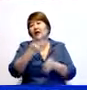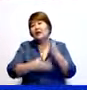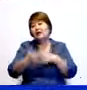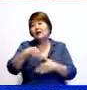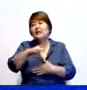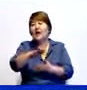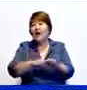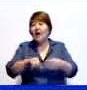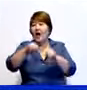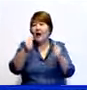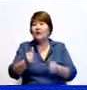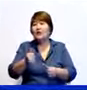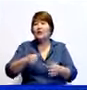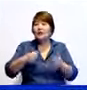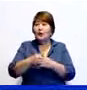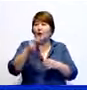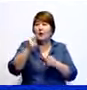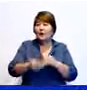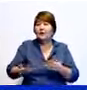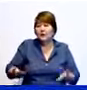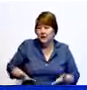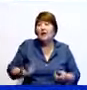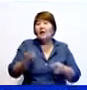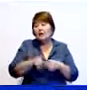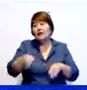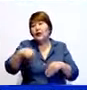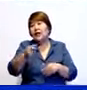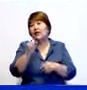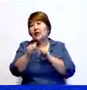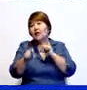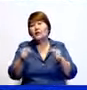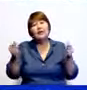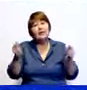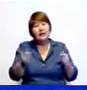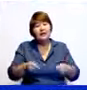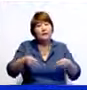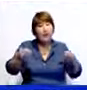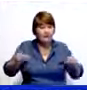оформить пожизненно. По всем обращениям граждан даны поручения соответствующим ведомствам. Продолжение следует...